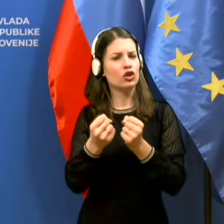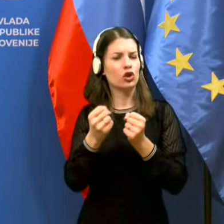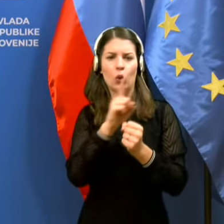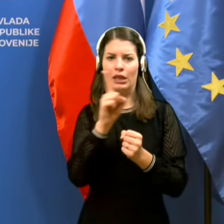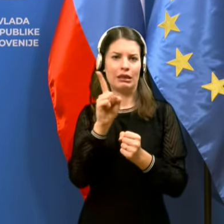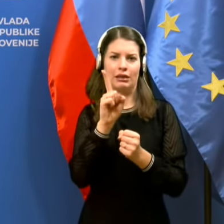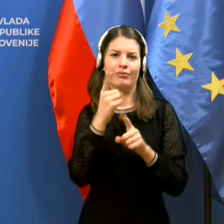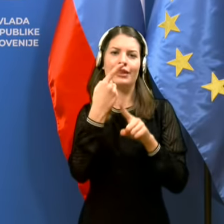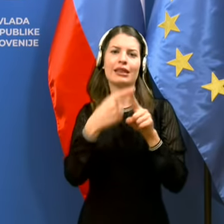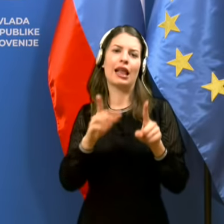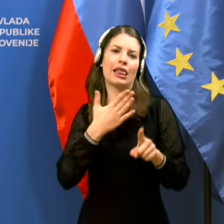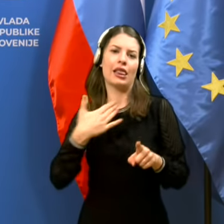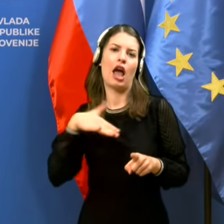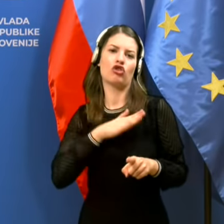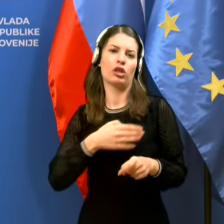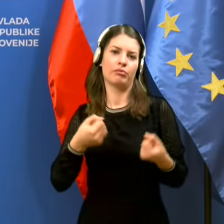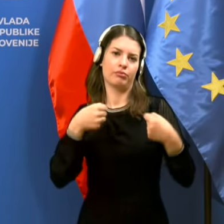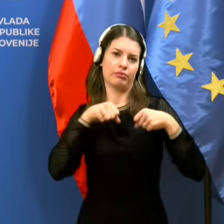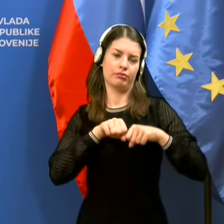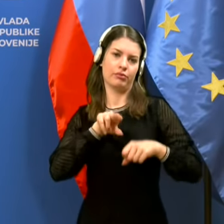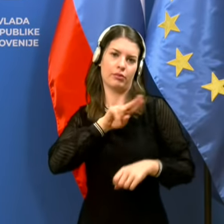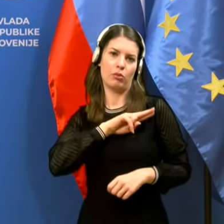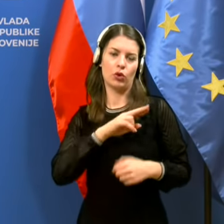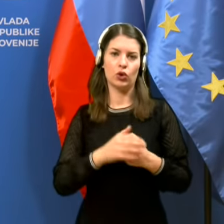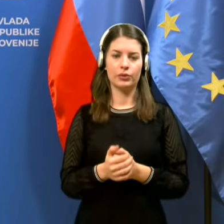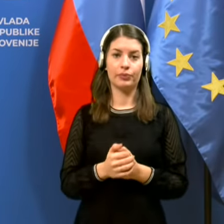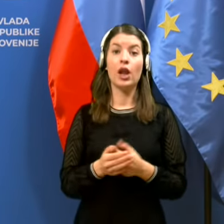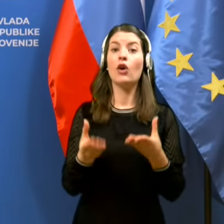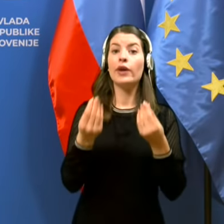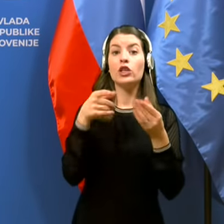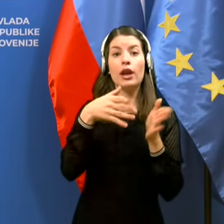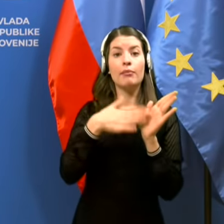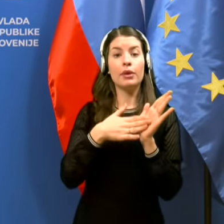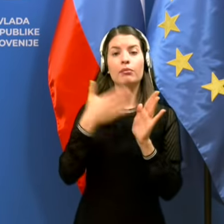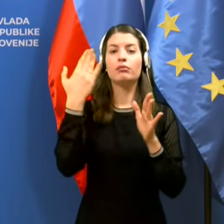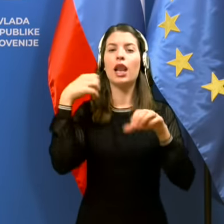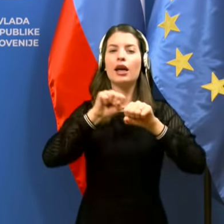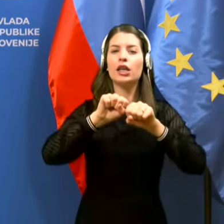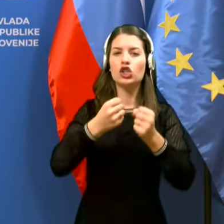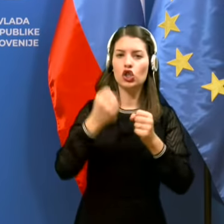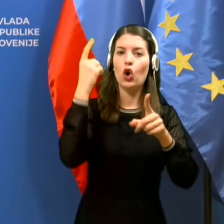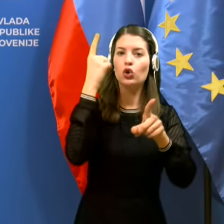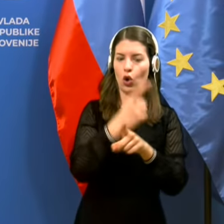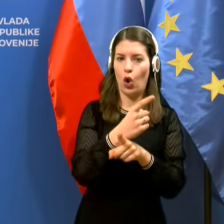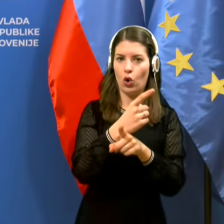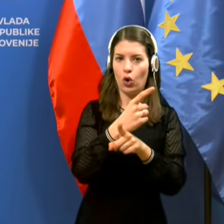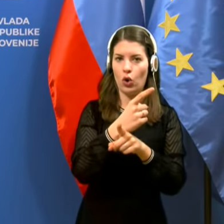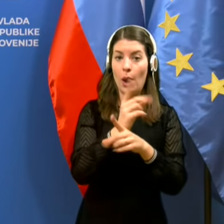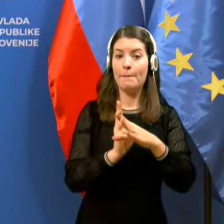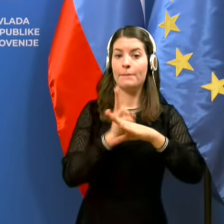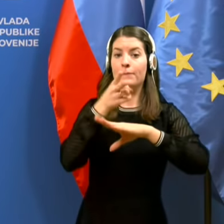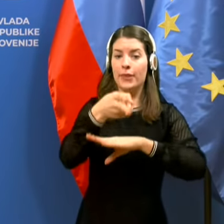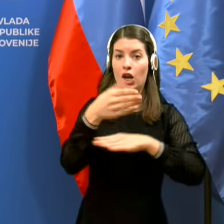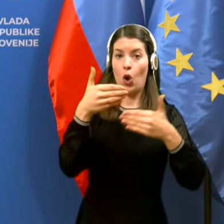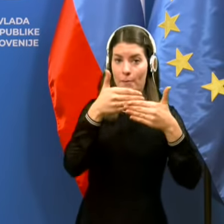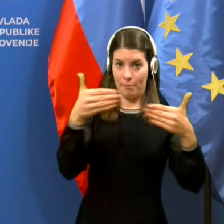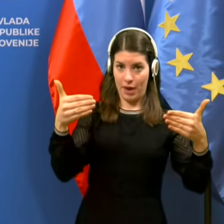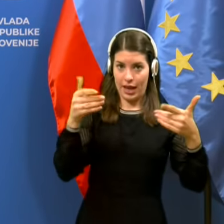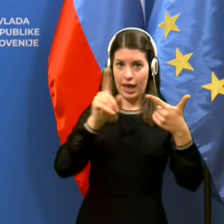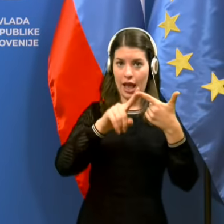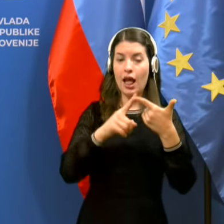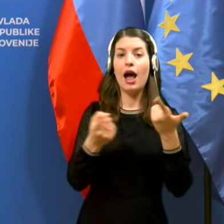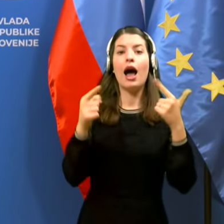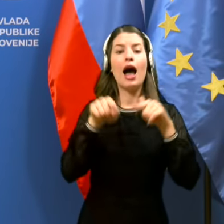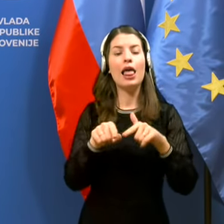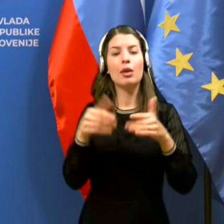v naši pristolnosti. v večini primerev je pri tem šlo zakršitve odloka v pogojih prehajanja meje ali pa